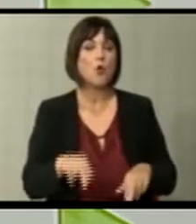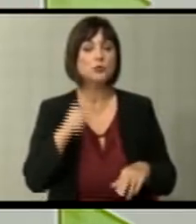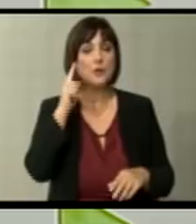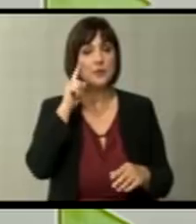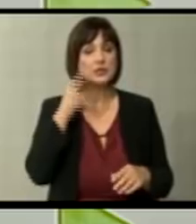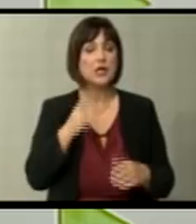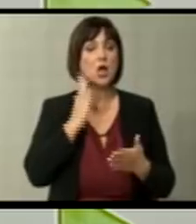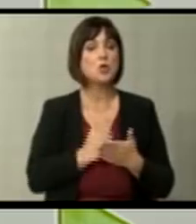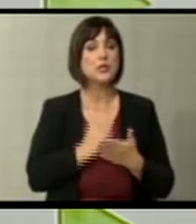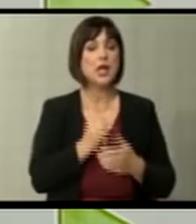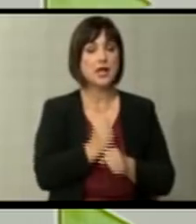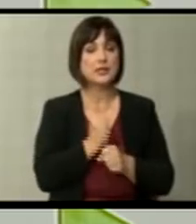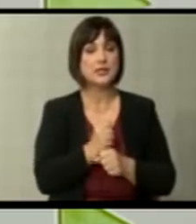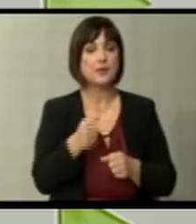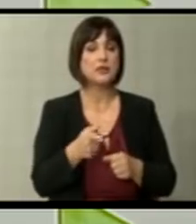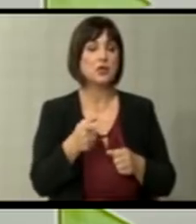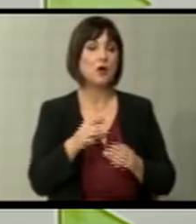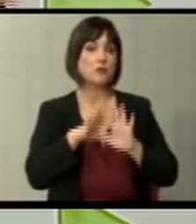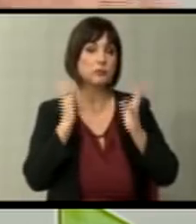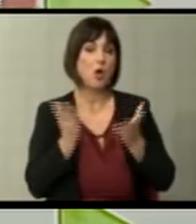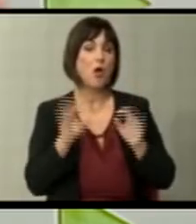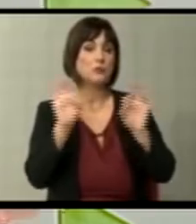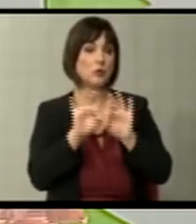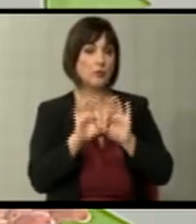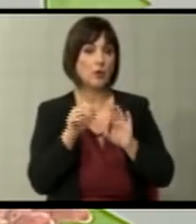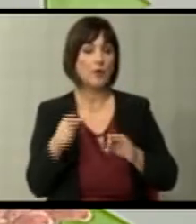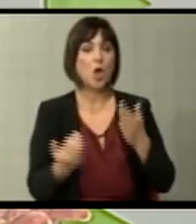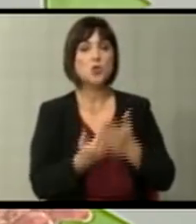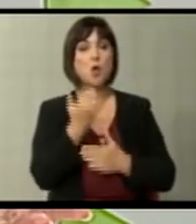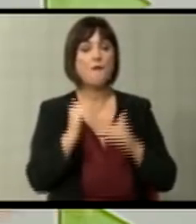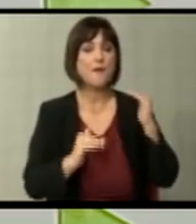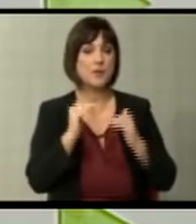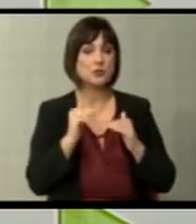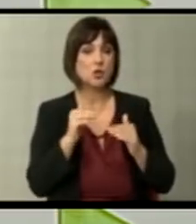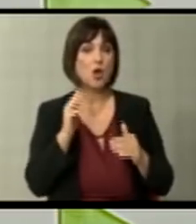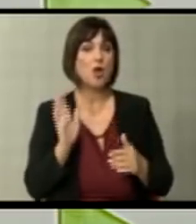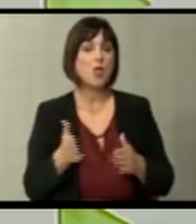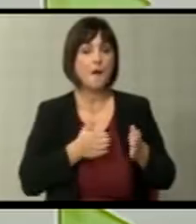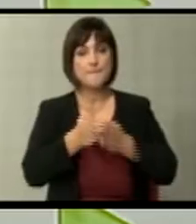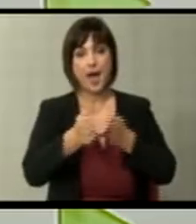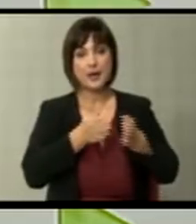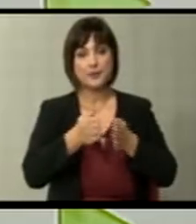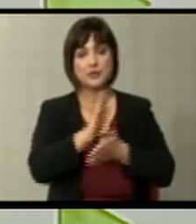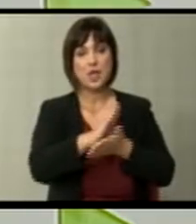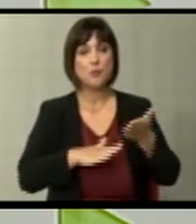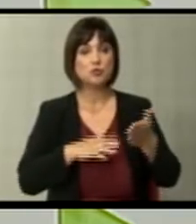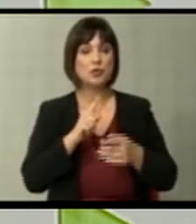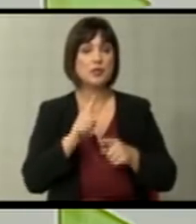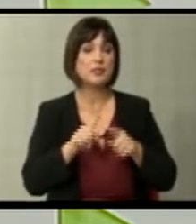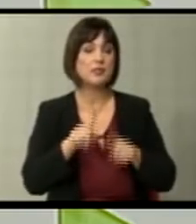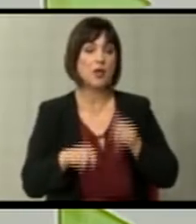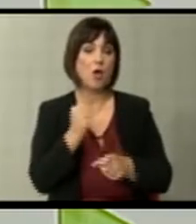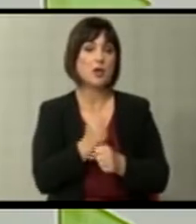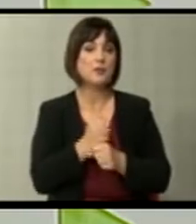како и секогаш, ќе се направи некоја форма на консенсус помеѓу нова методологија меѓу тоа паралелно да се започнат некои процеси